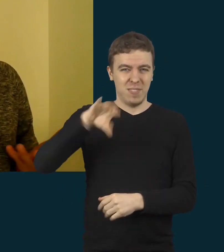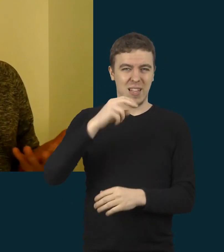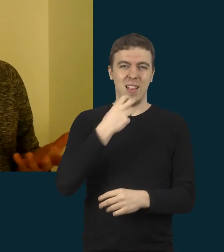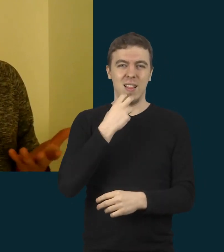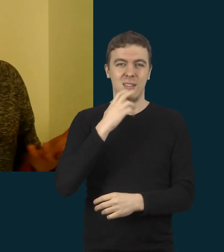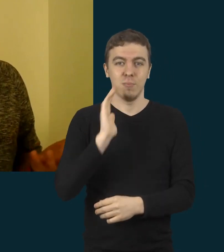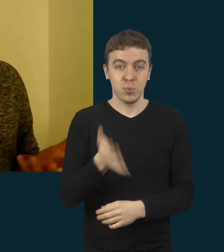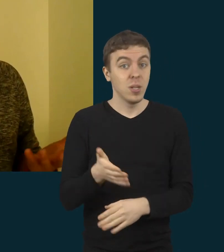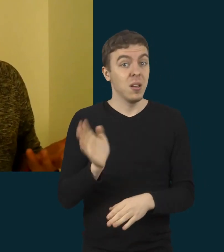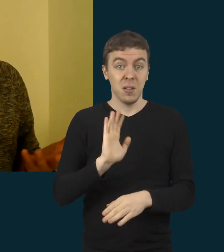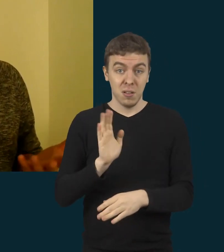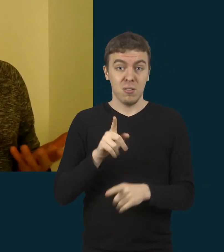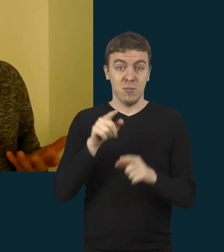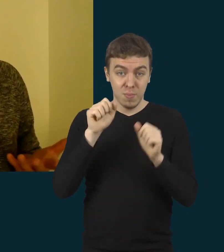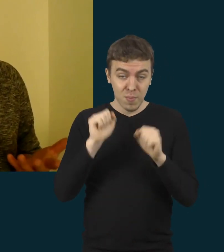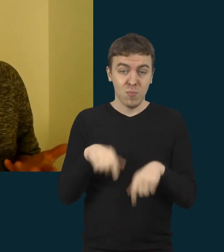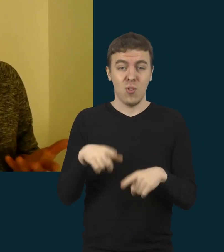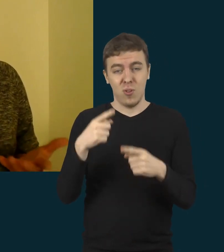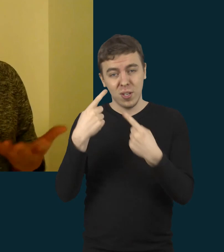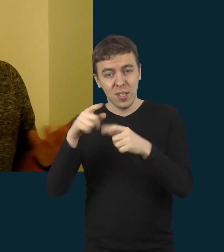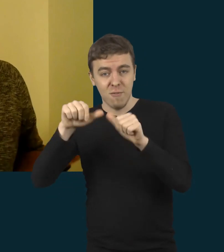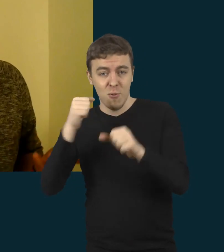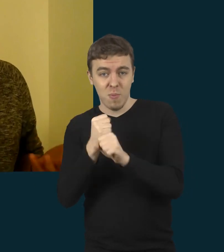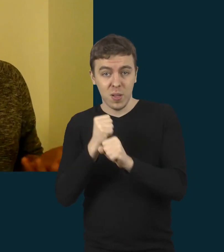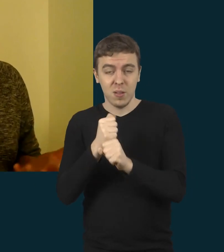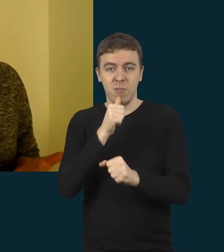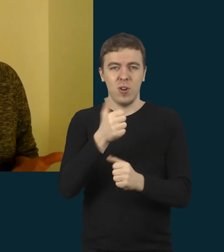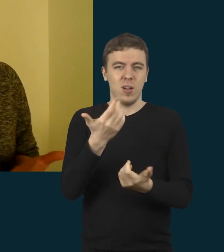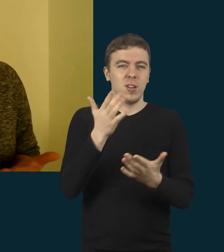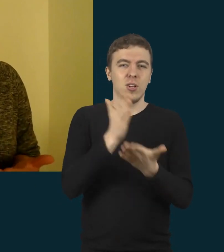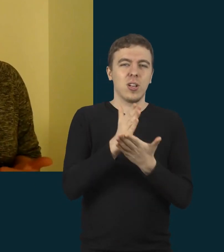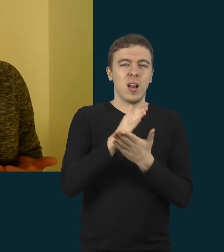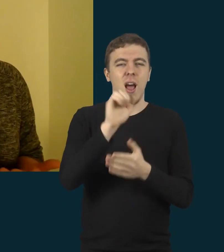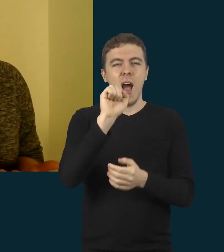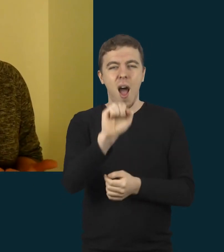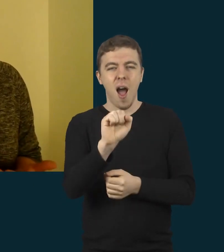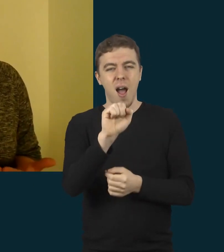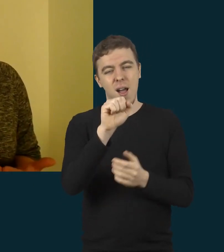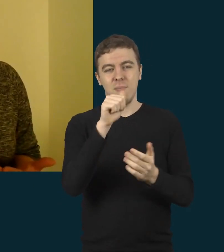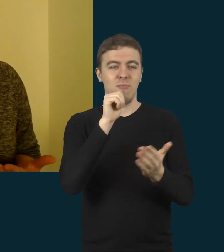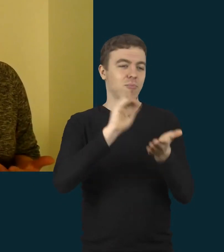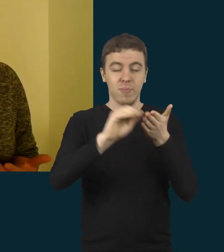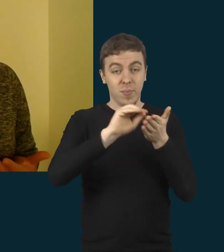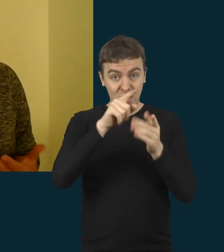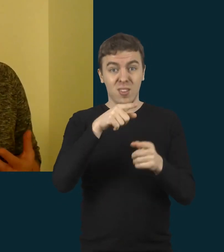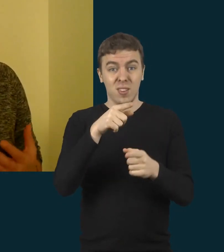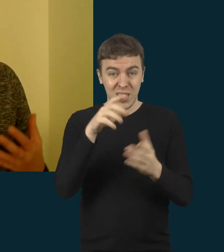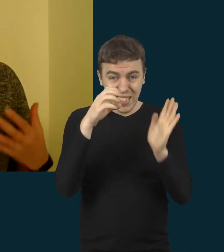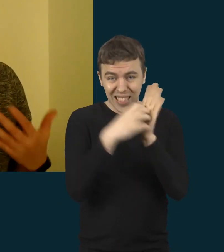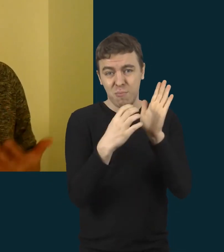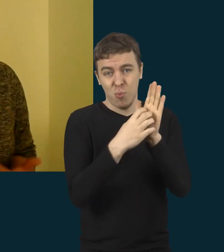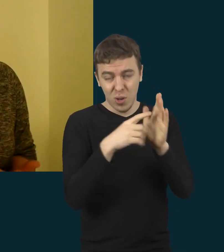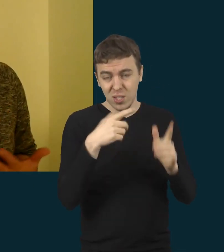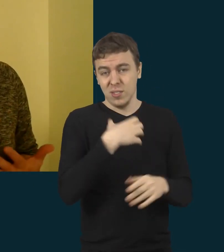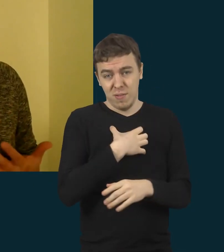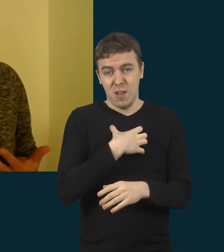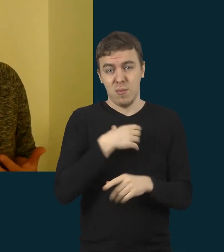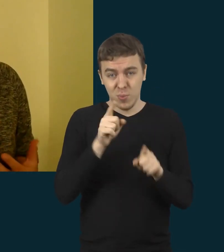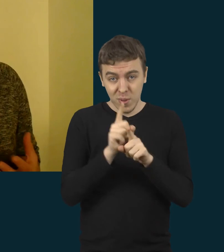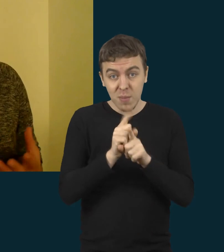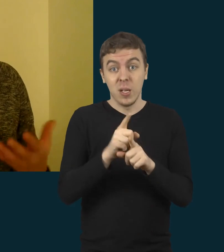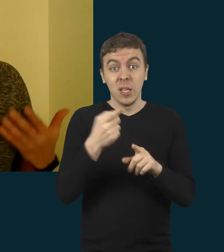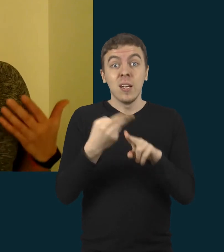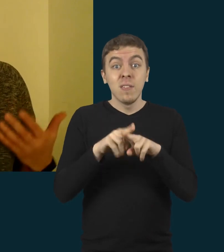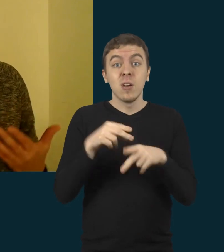raidė tai irgi yra simbolis, žodis yra simbolis, surašyti vaikams, kas po ko vyks, tai yra įneša vaikamai iškumo,